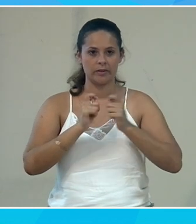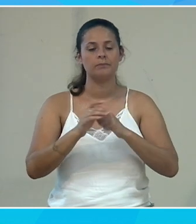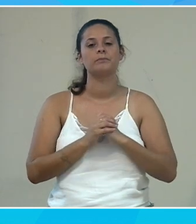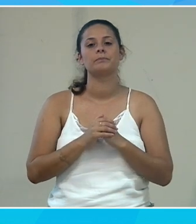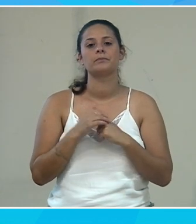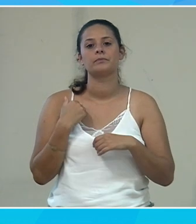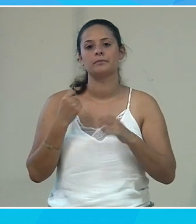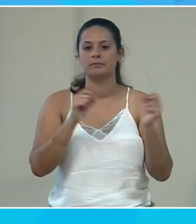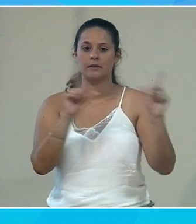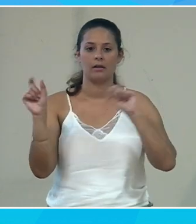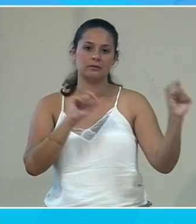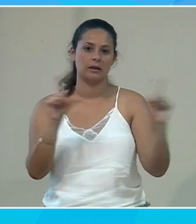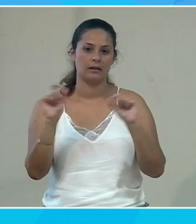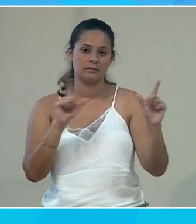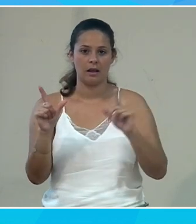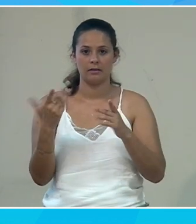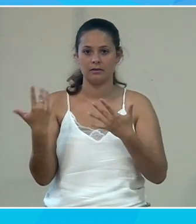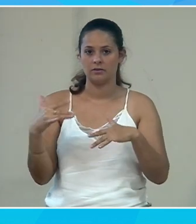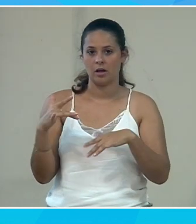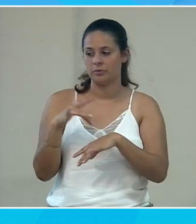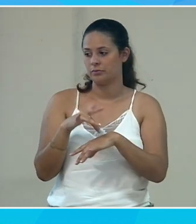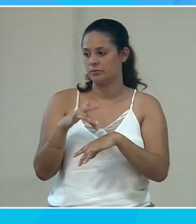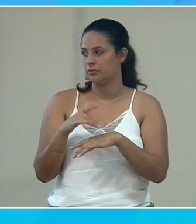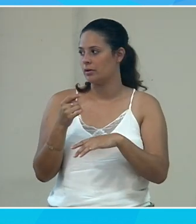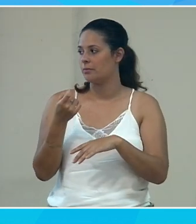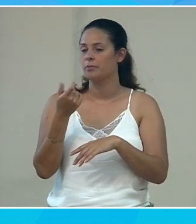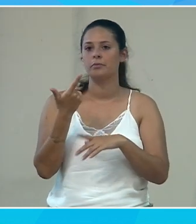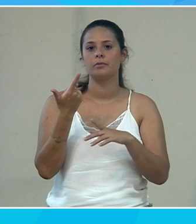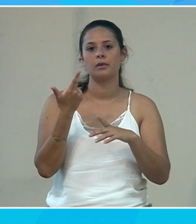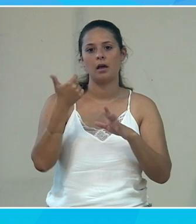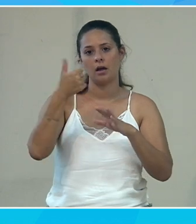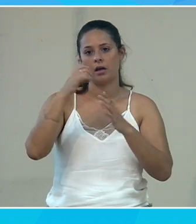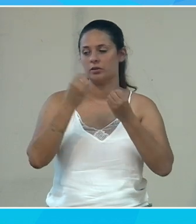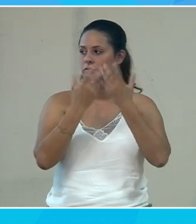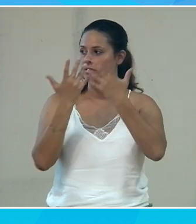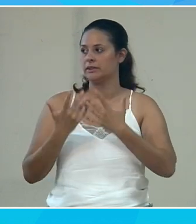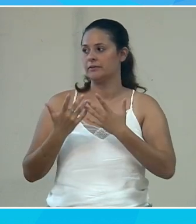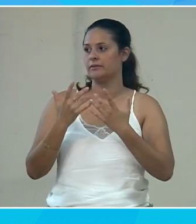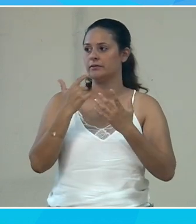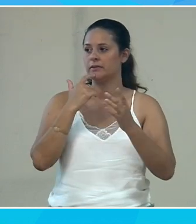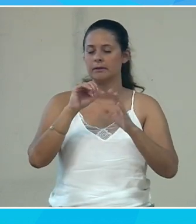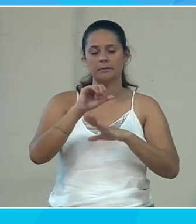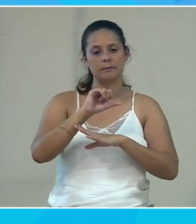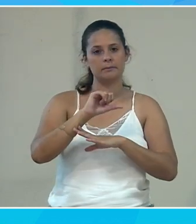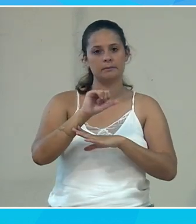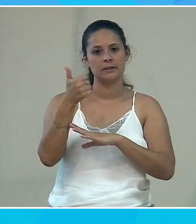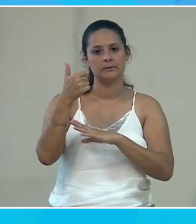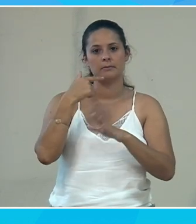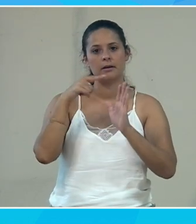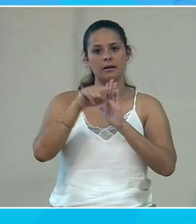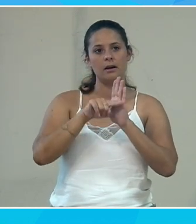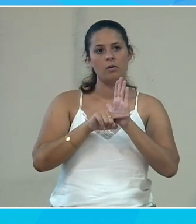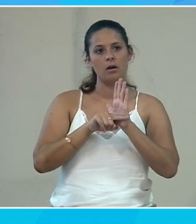Je vais passer les slides dont je viens de parler. Alors, juste peut-être un chiffre... Je vais arriver sur les principes de la loi dont